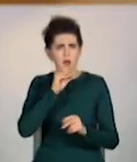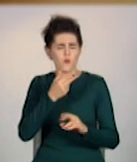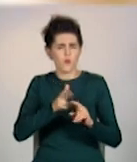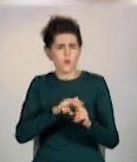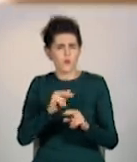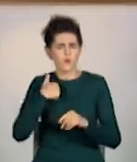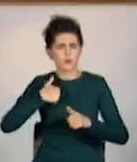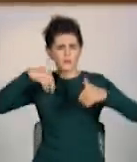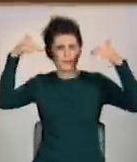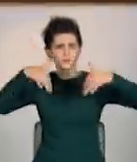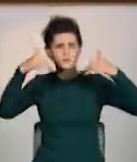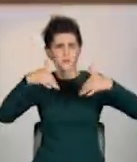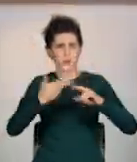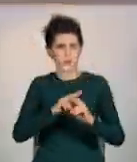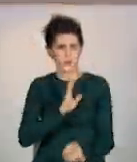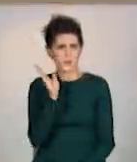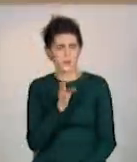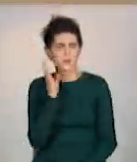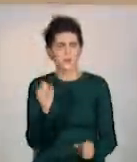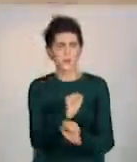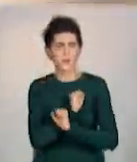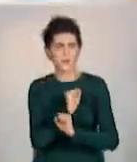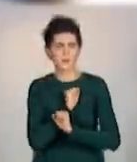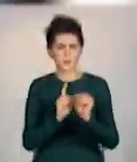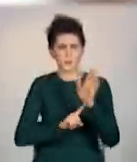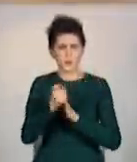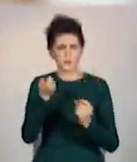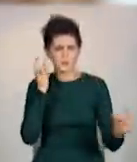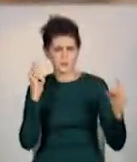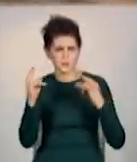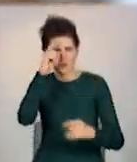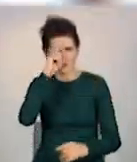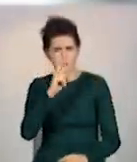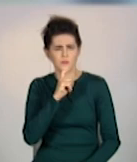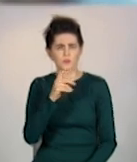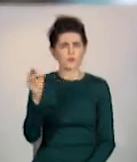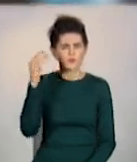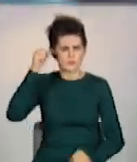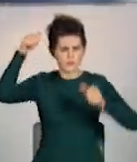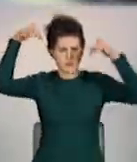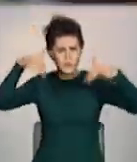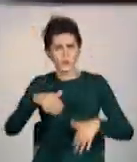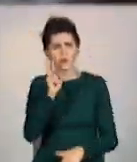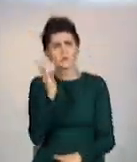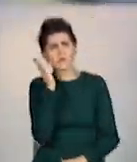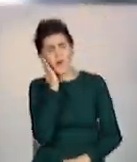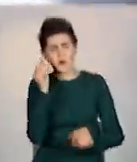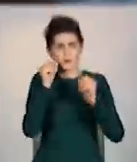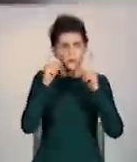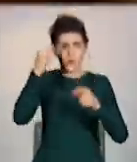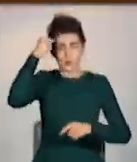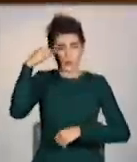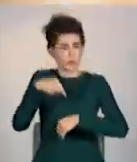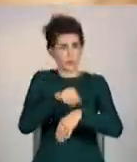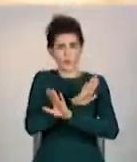Ранок вихідного дня для мешканців під'їзду почався шоковим душем. Хто спав, хто снідав, люди оговтатися не встигли,